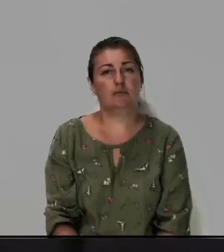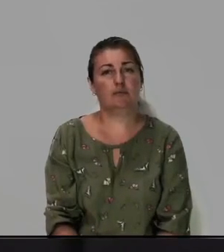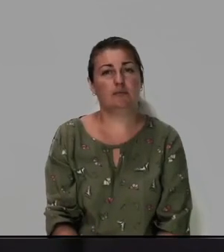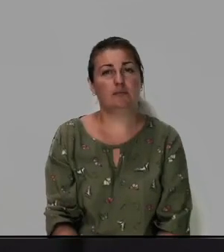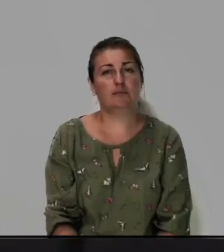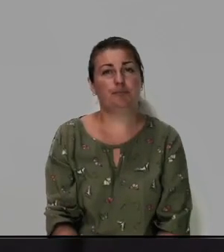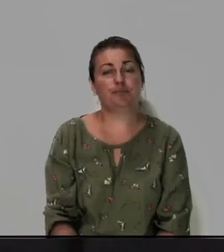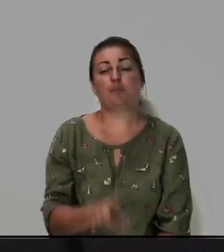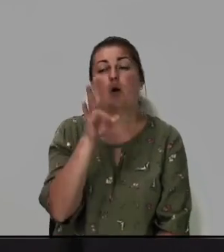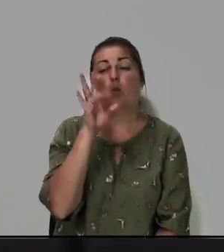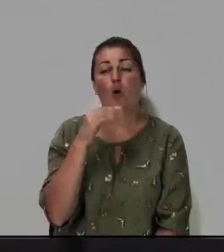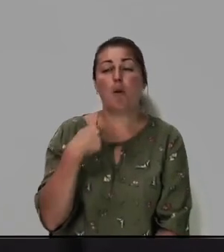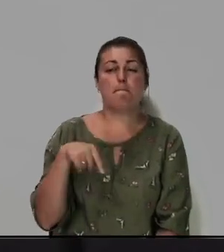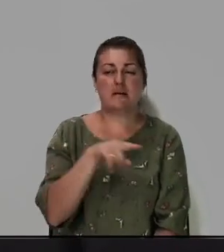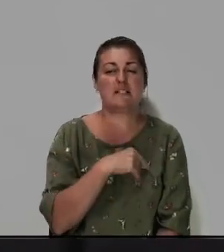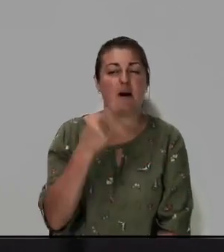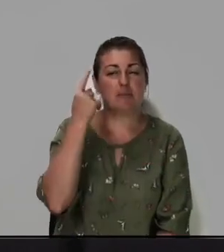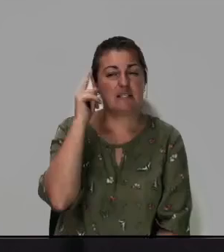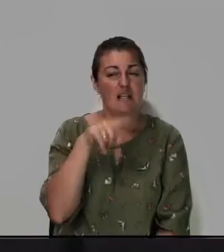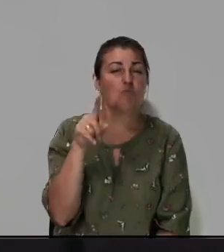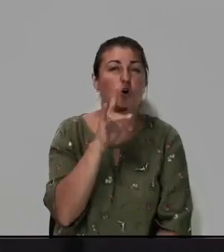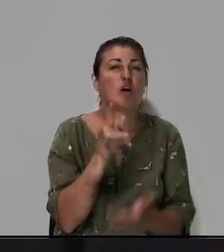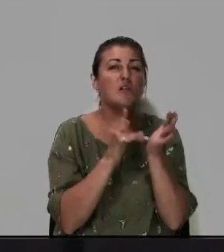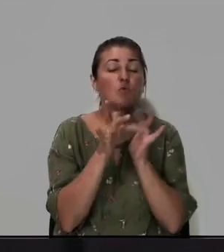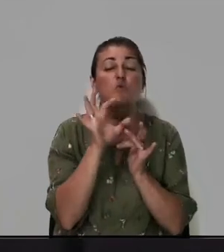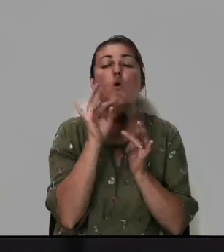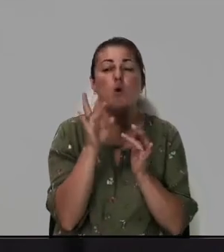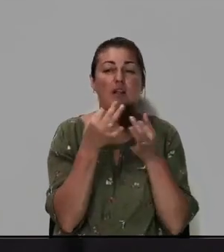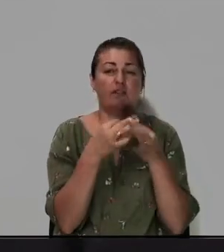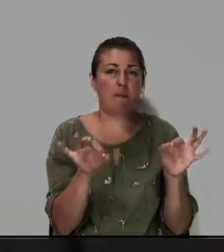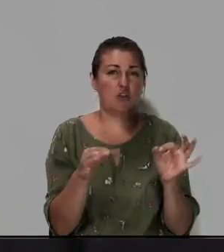но мы с вами знаем что Иисус он освобождает